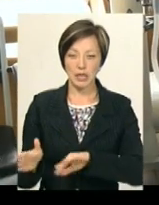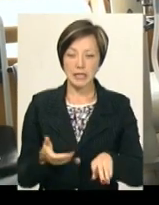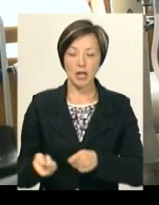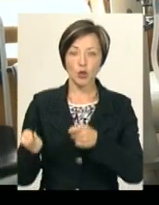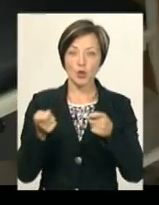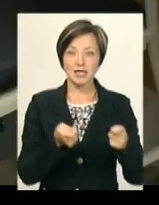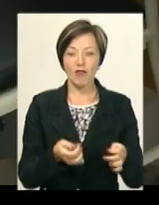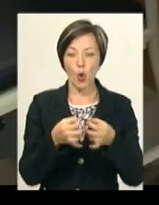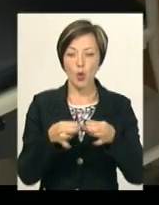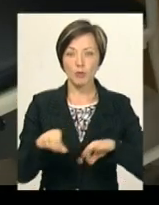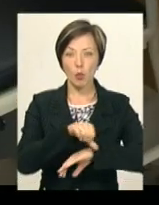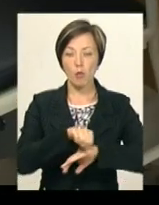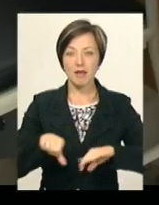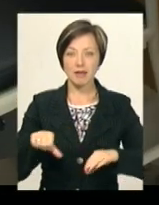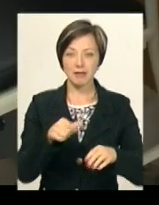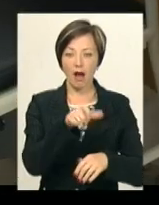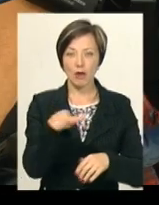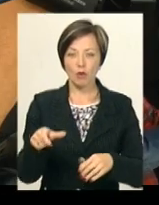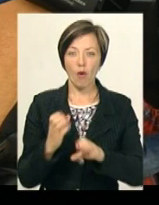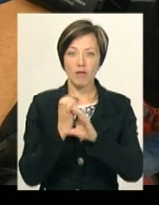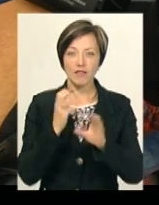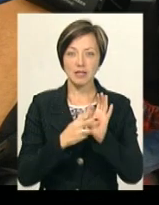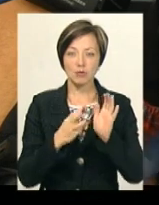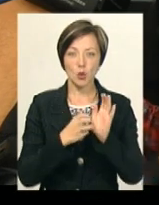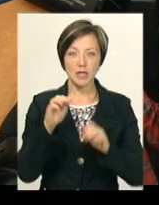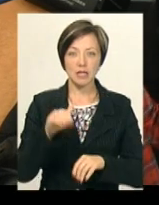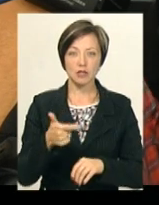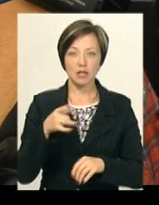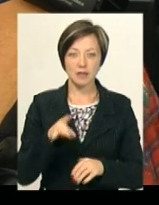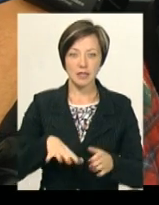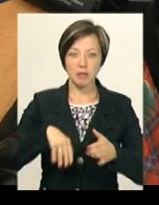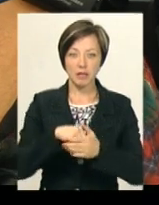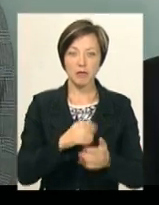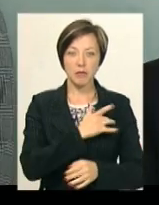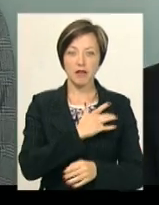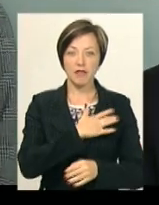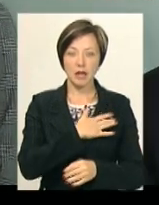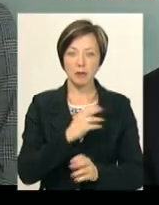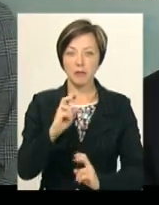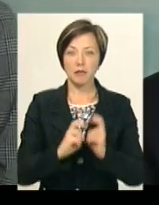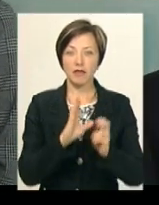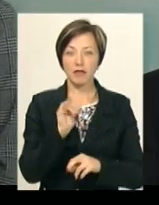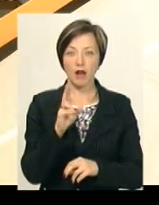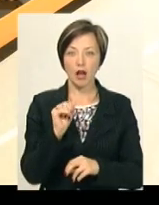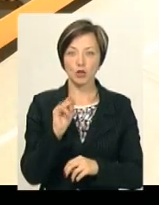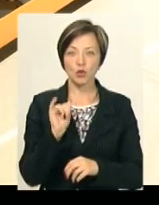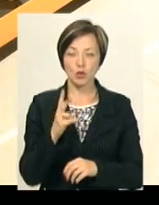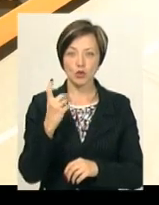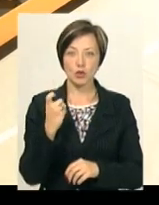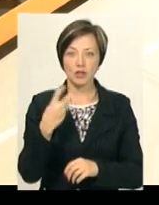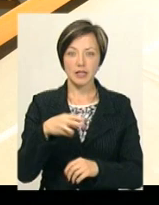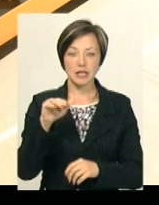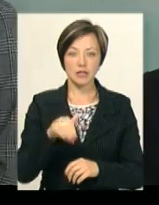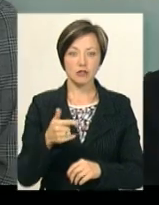розмитнення гуманітарного вантажу, вартість якого 800 тисяч гривень, заплатив приватний підприємець Віктор Вікарчук. Це коштувало йому 120